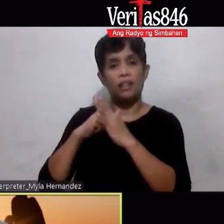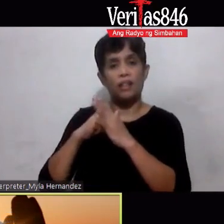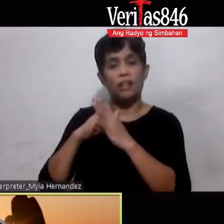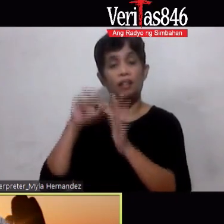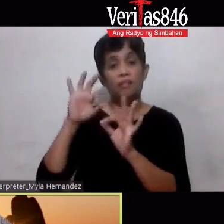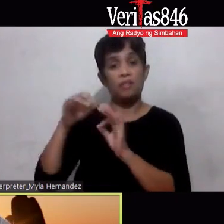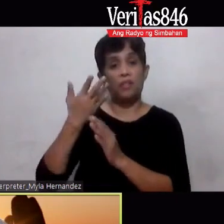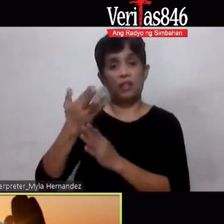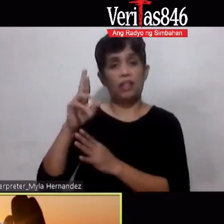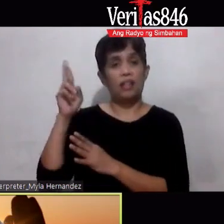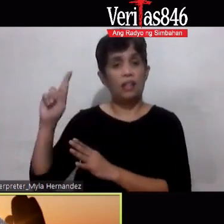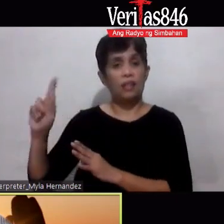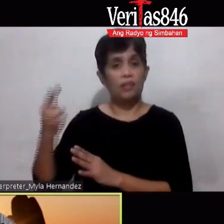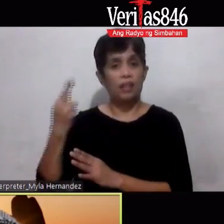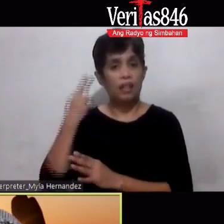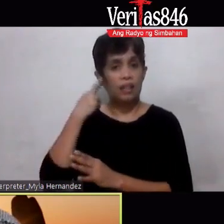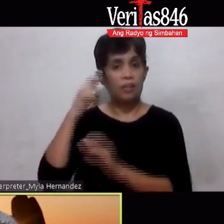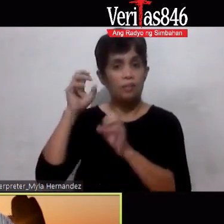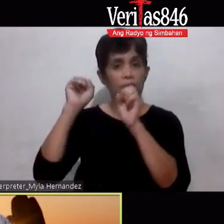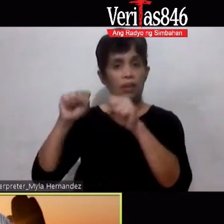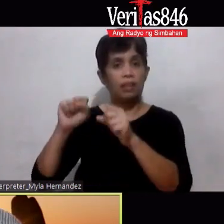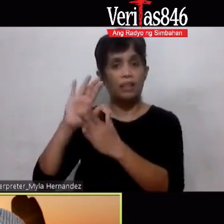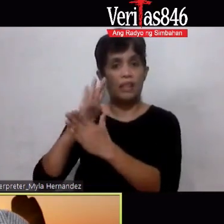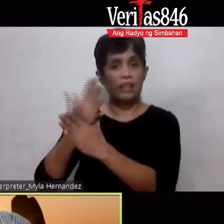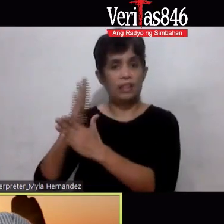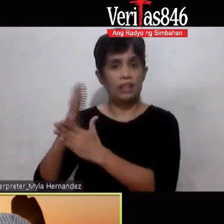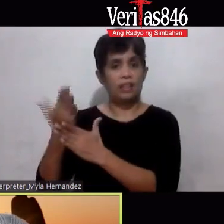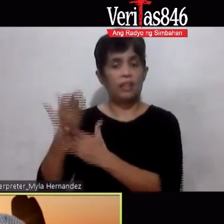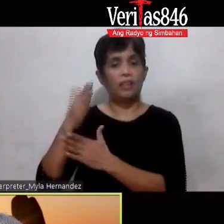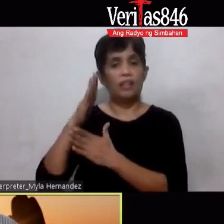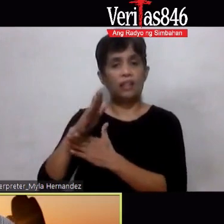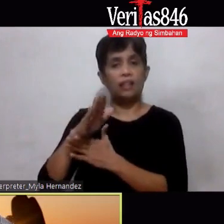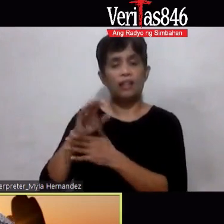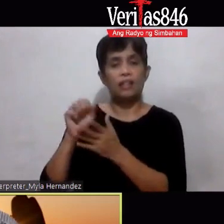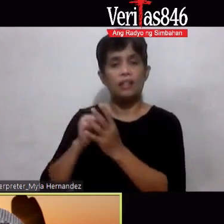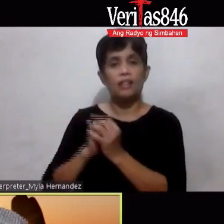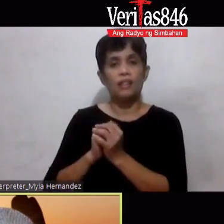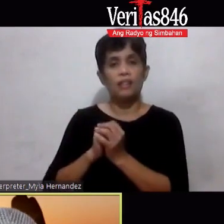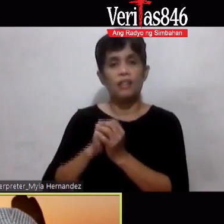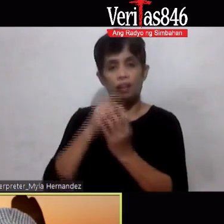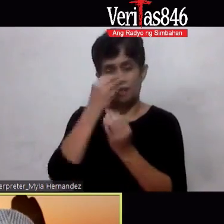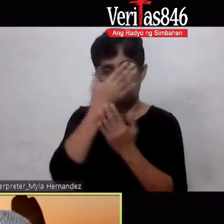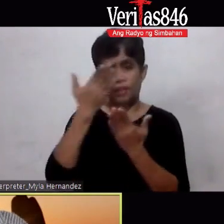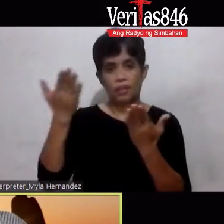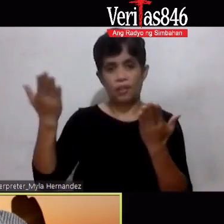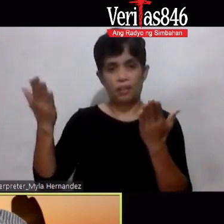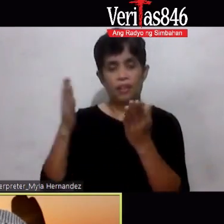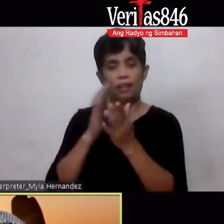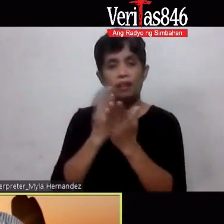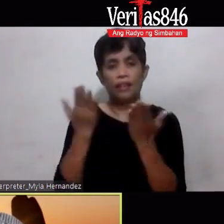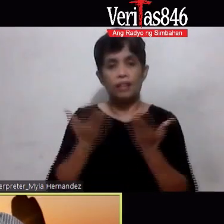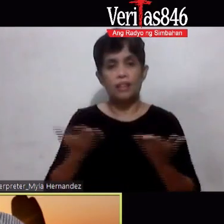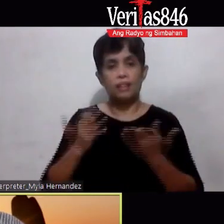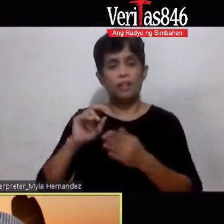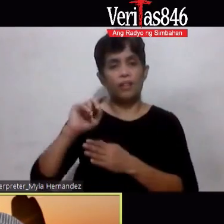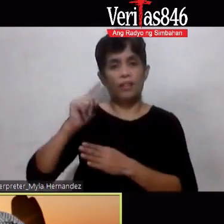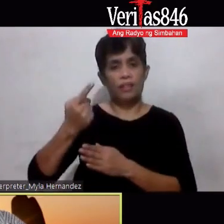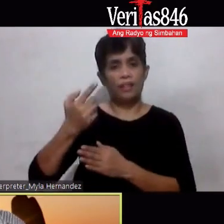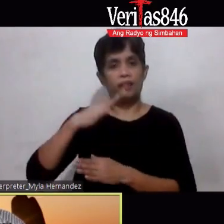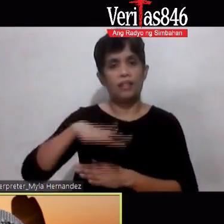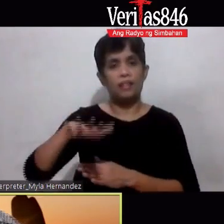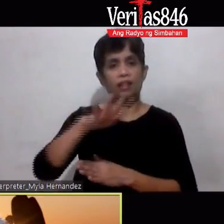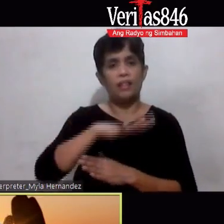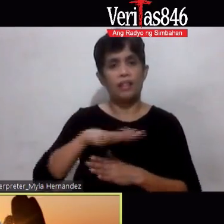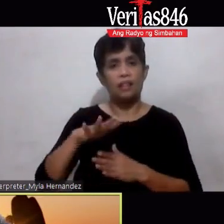radio Naman po Pwede naman po I-share Yung ating Estasyon Sabi niyo sa kanila Kung talaga pong Nandito lamang At sakop ng ating Mga